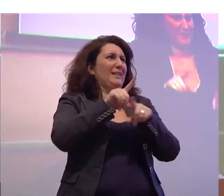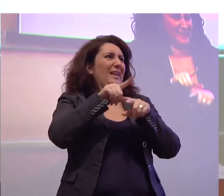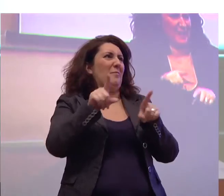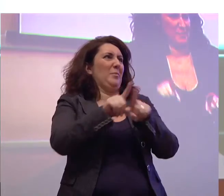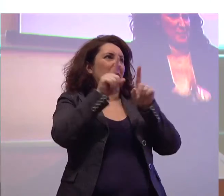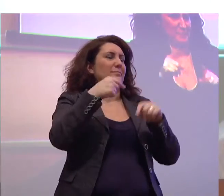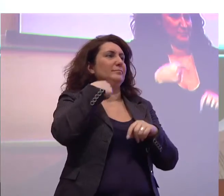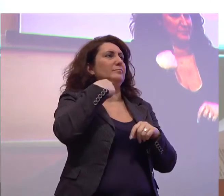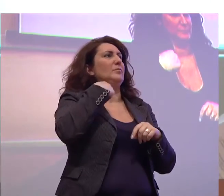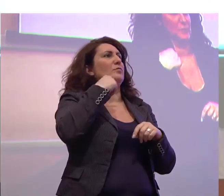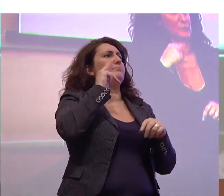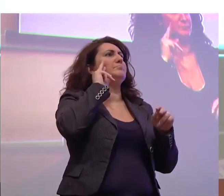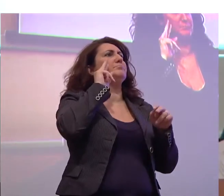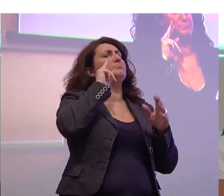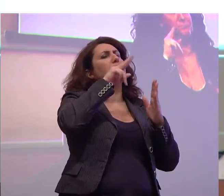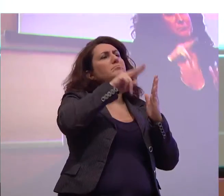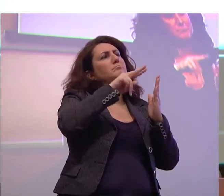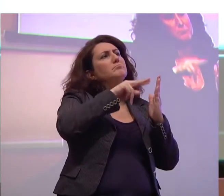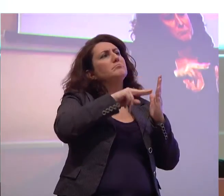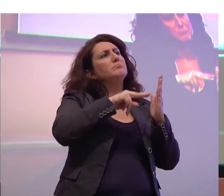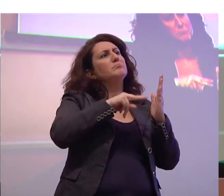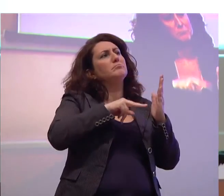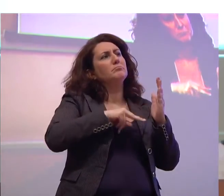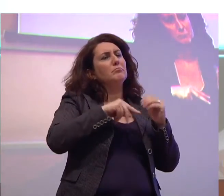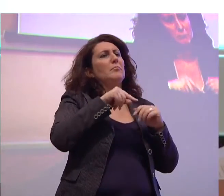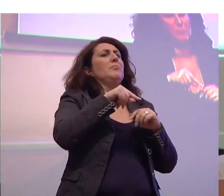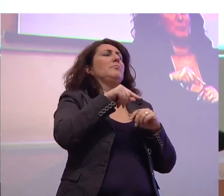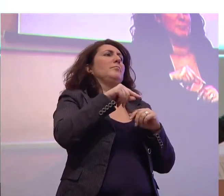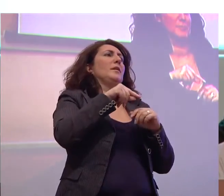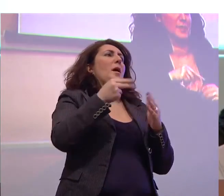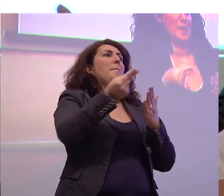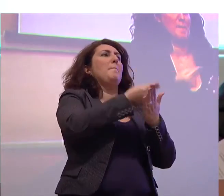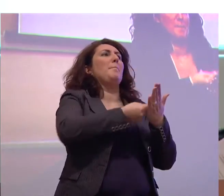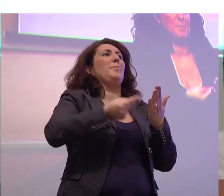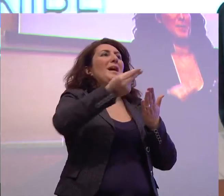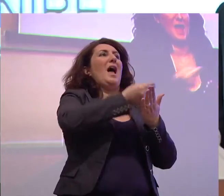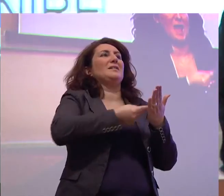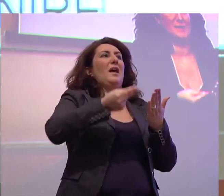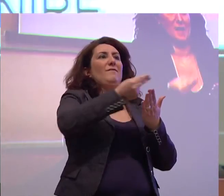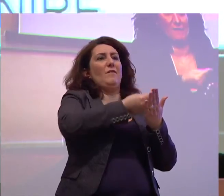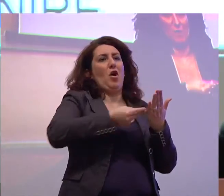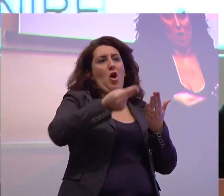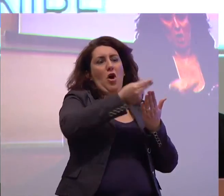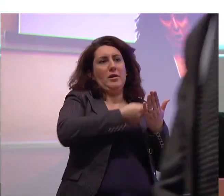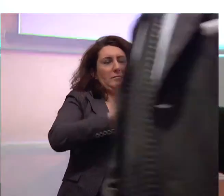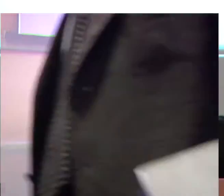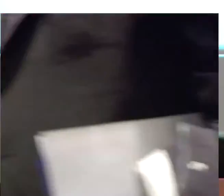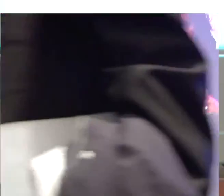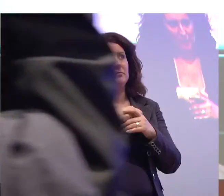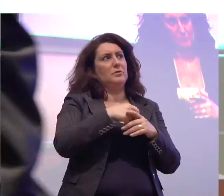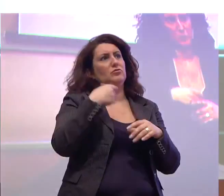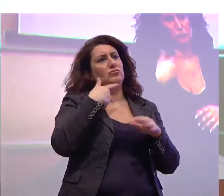attenzione questa che possiamo definire una piattaforma visto che c'è una nuova